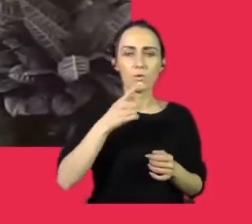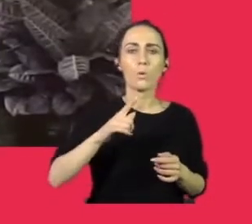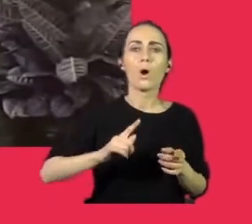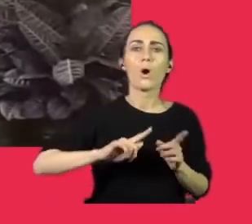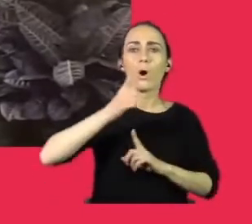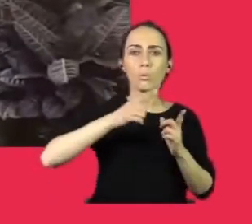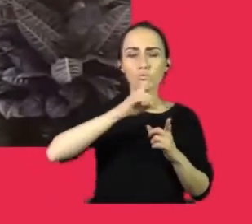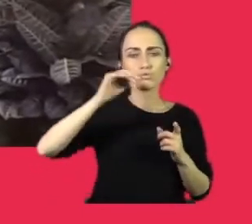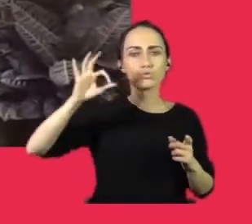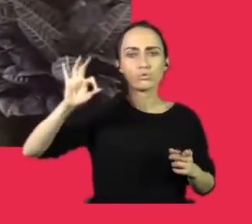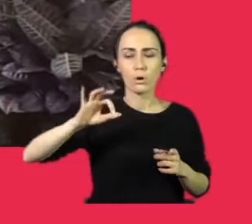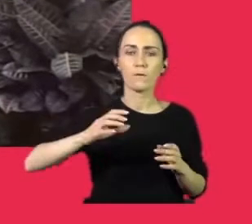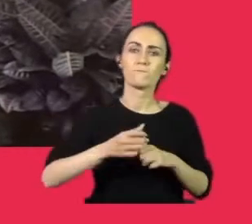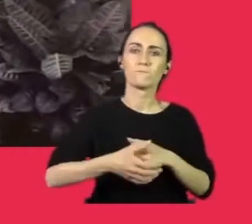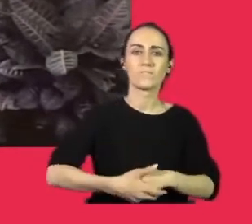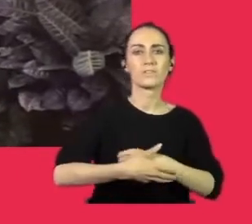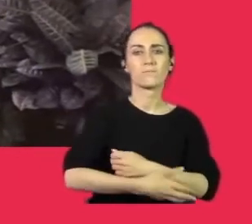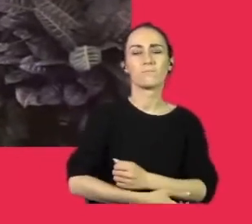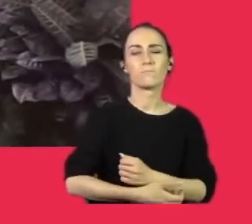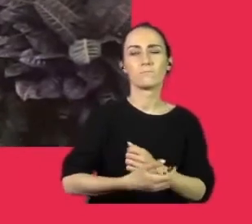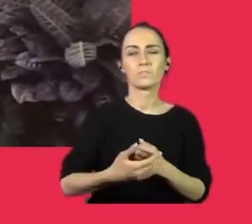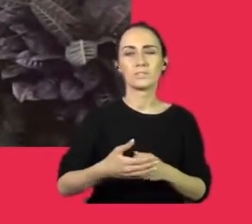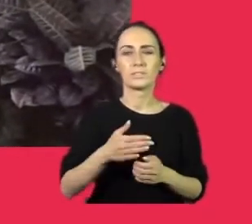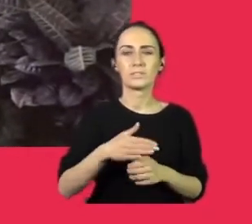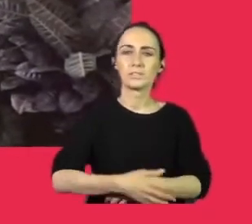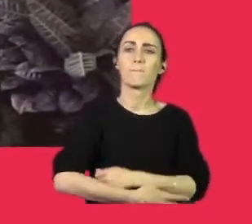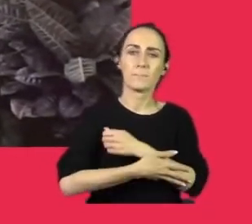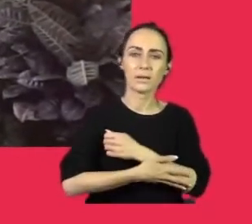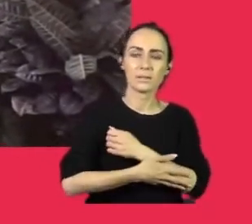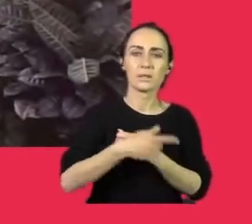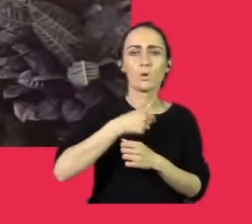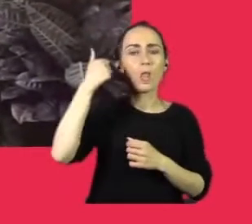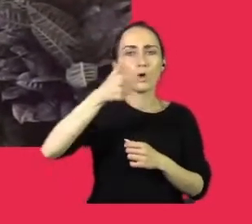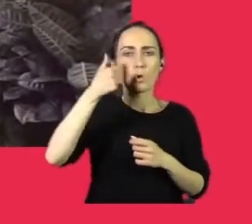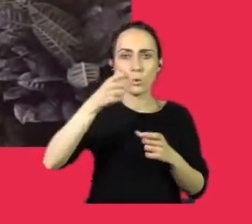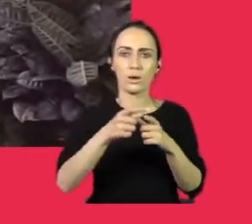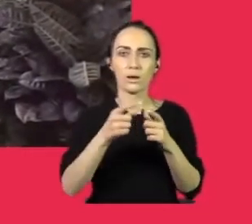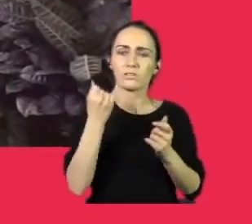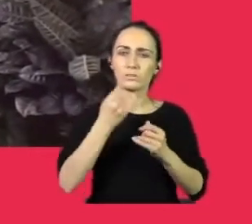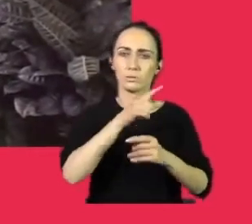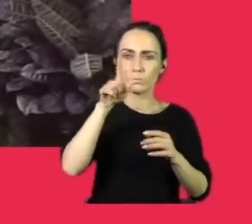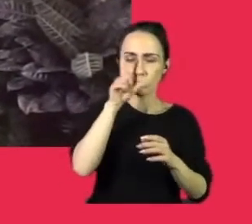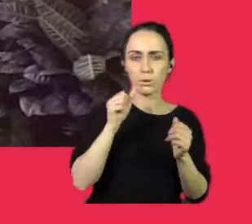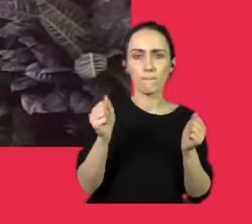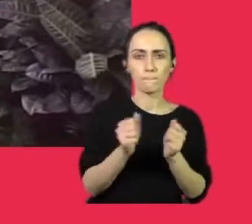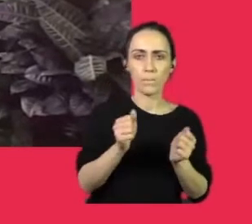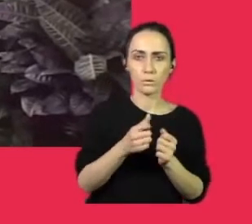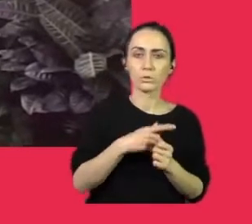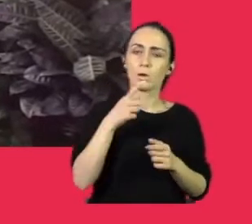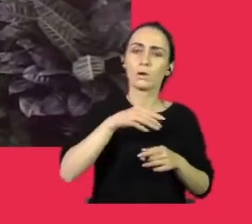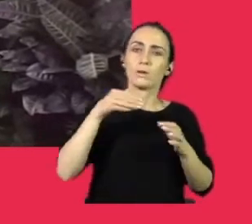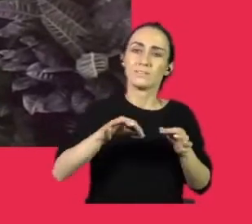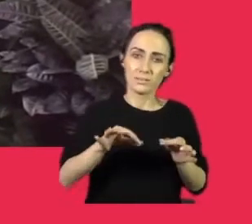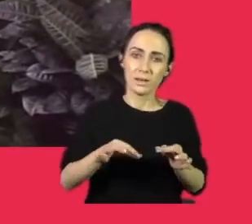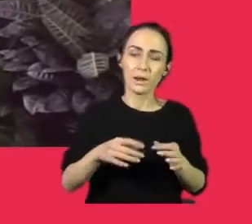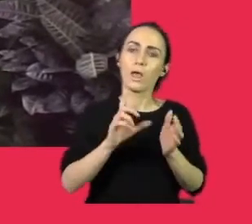zoologicznego mogą być na przykład roczne karty. Jeśli ktoś teraz obawia się wyjścia z domu i odwiedzenia ogrodu zoologicznego,